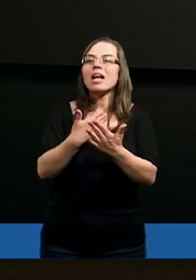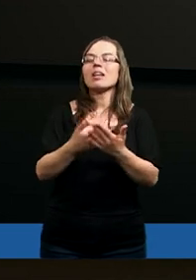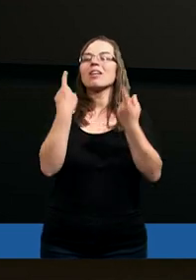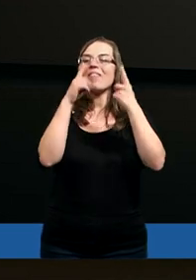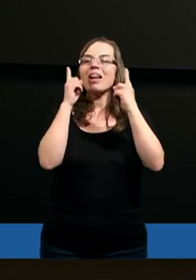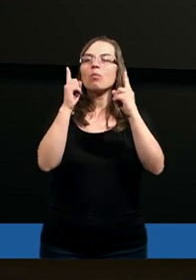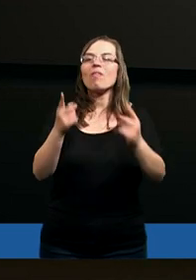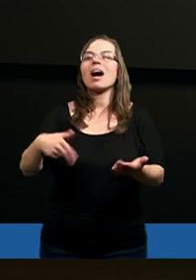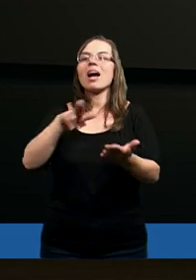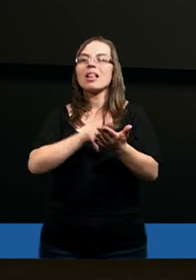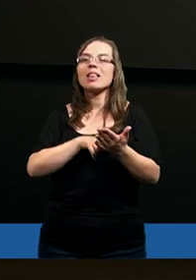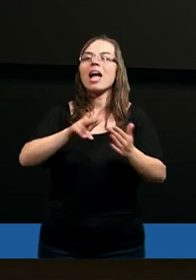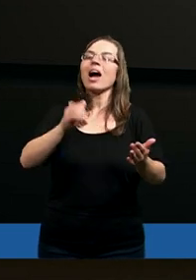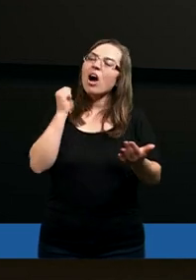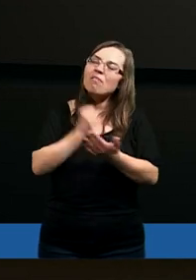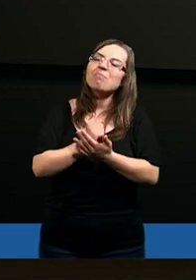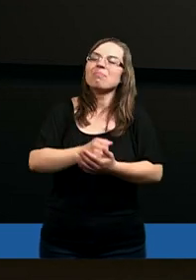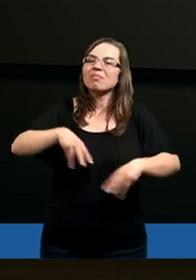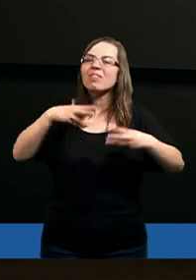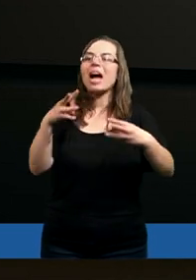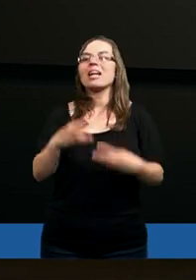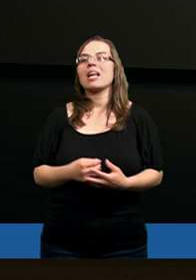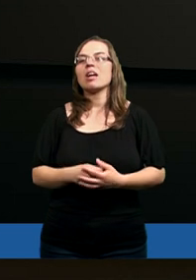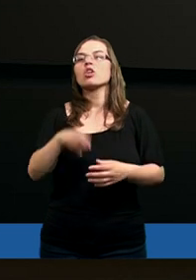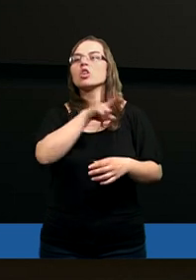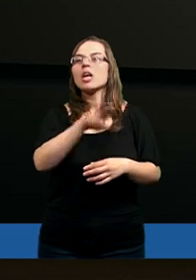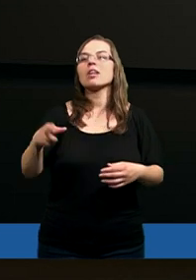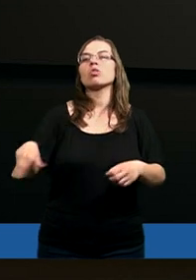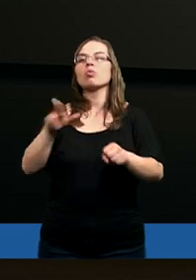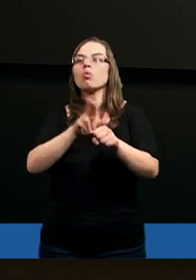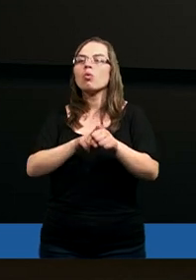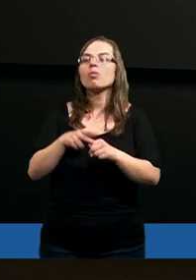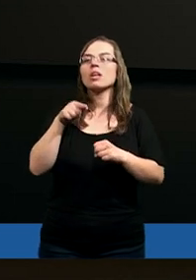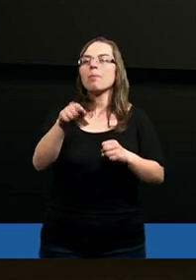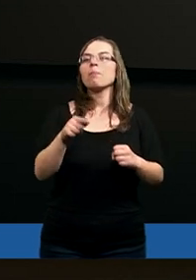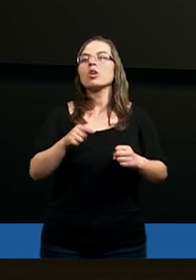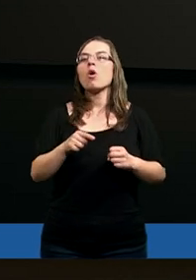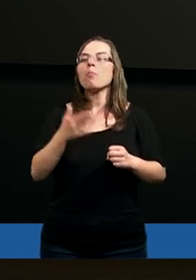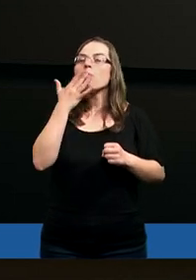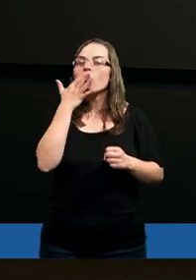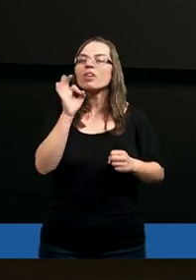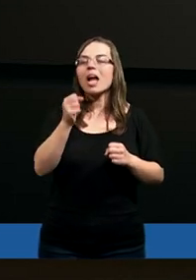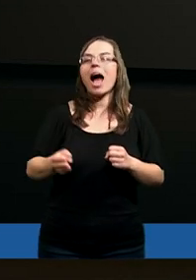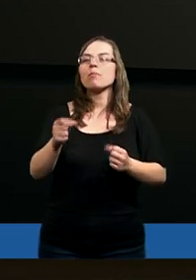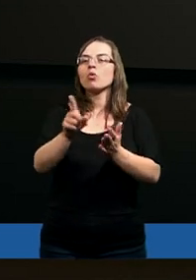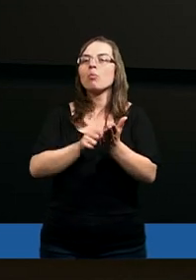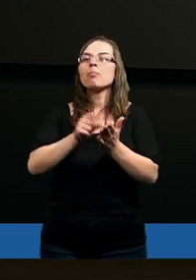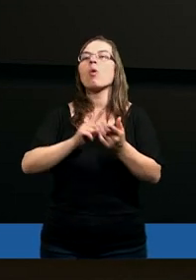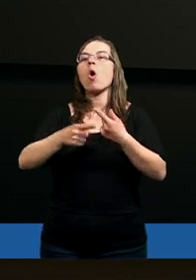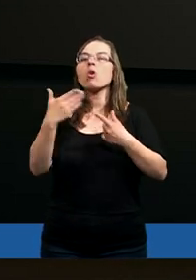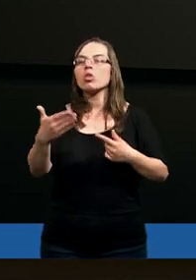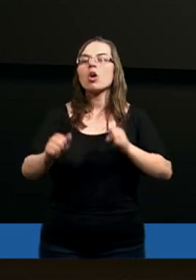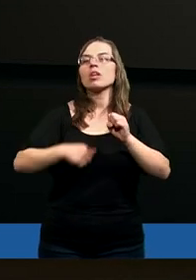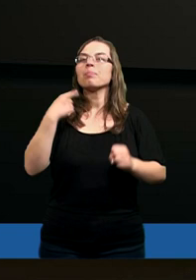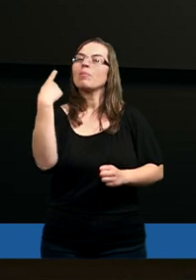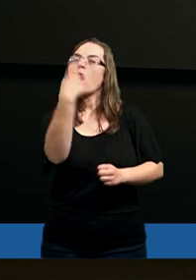dlatego zwracamy uwagę na konkretne rzeczy, o których w zdecydowany sposób mówi apostoł Piotr, po to,